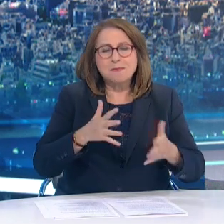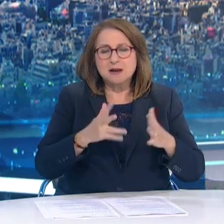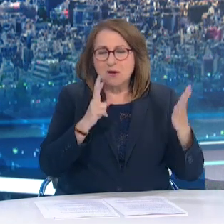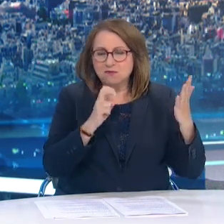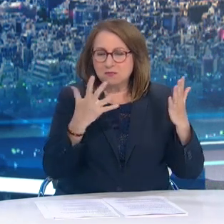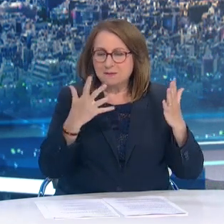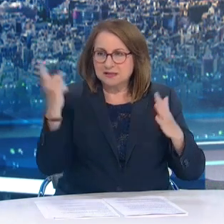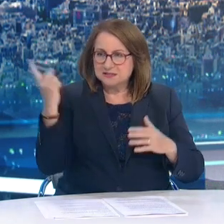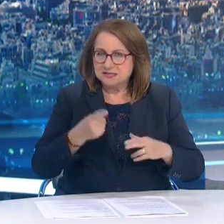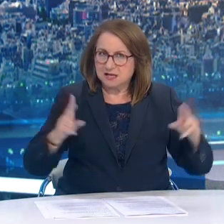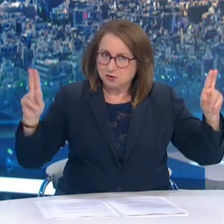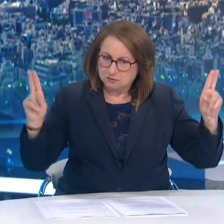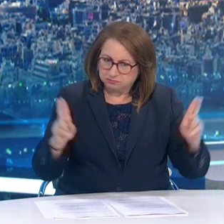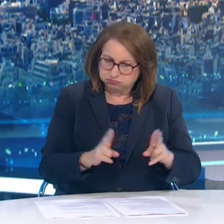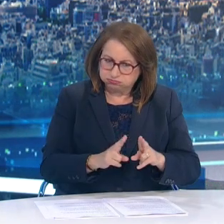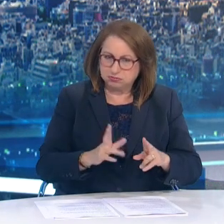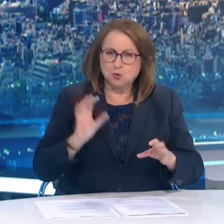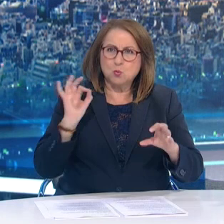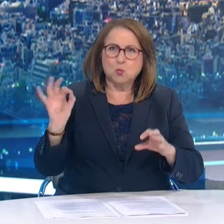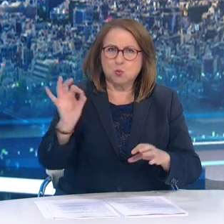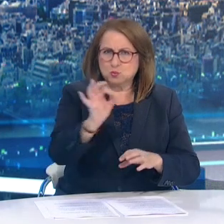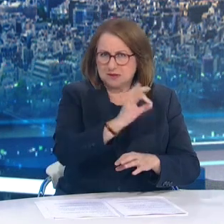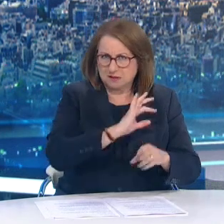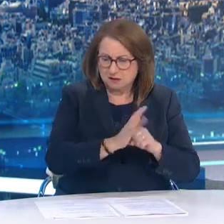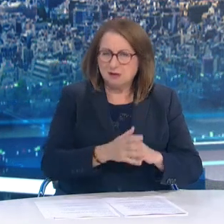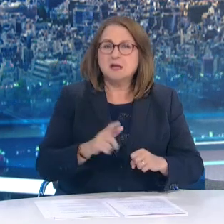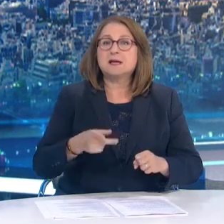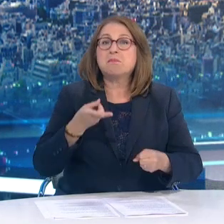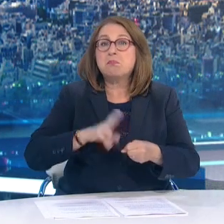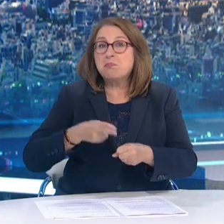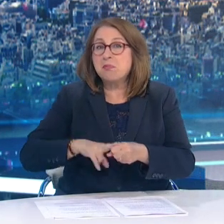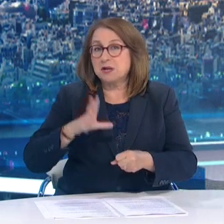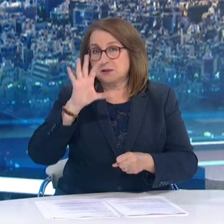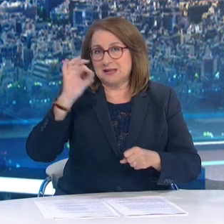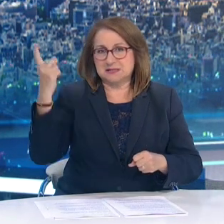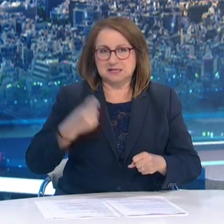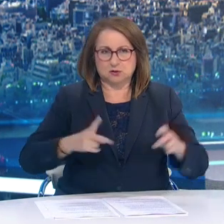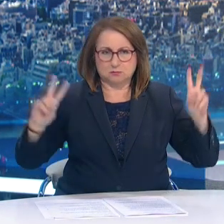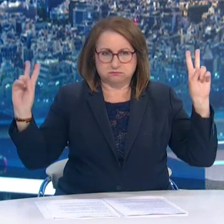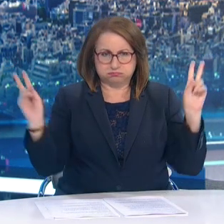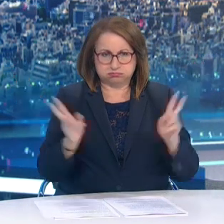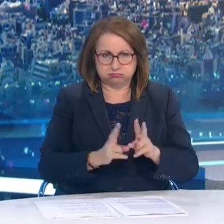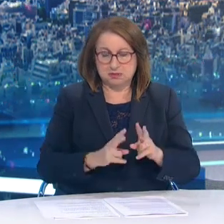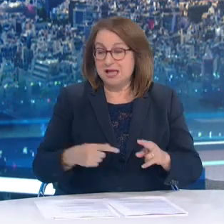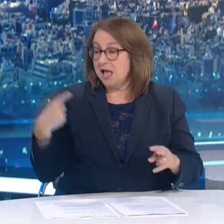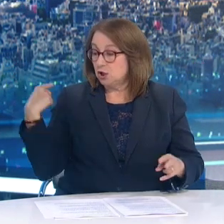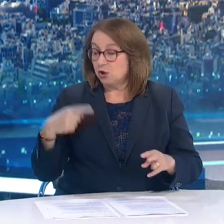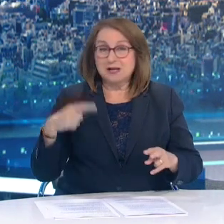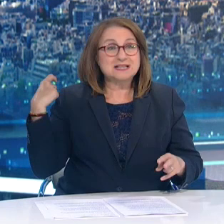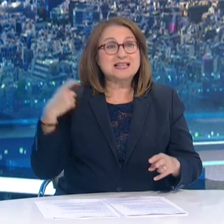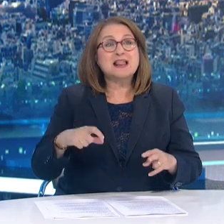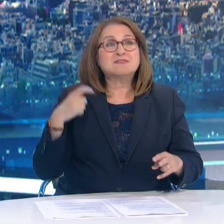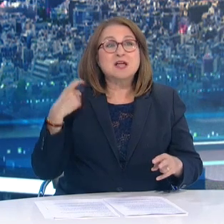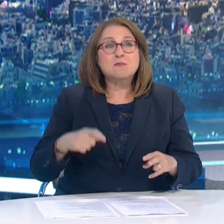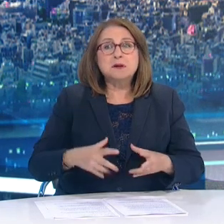και μείωση των θανάτων κατά 50%. Η παρατηρούμενη αύξηση των κρουσμάτων την τελευταία εβδομάδα πιθανά να